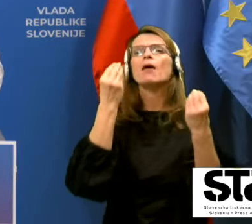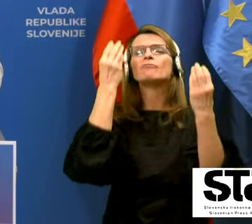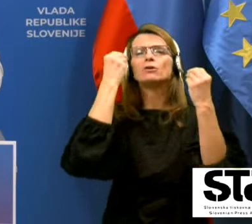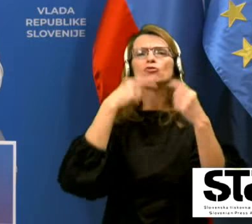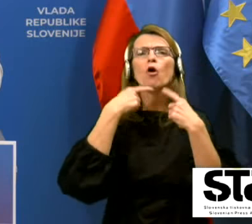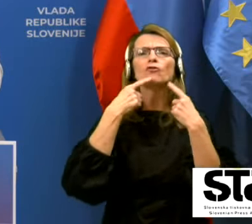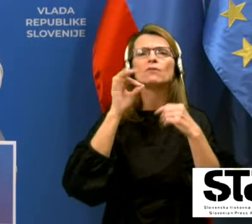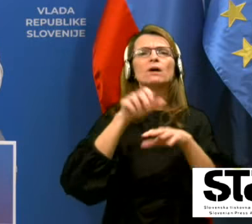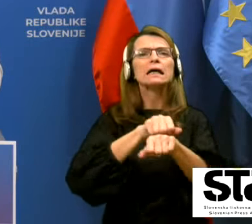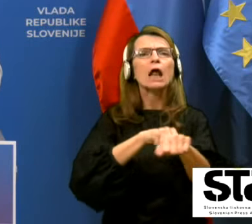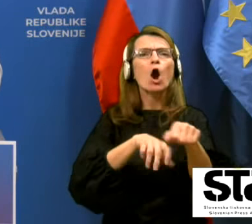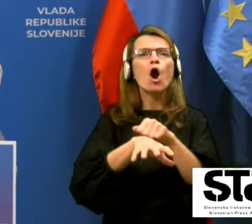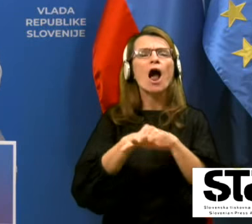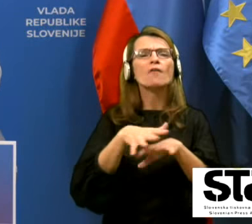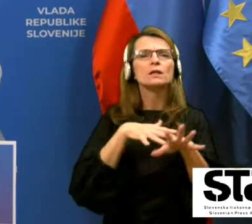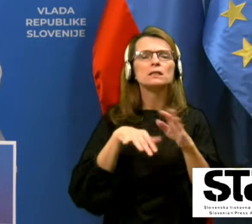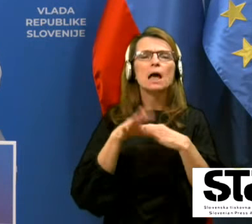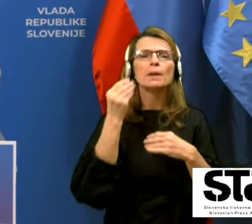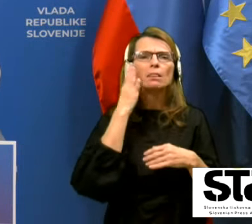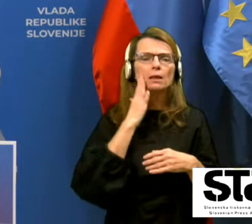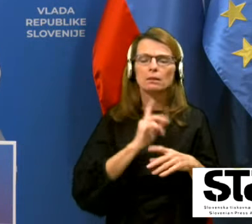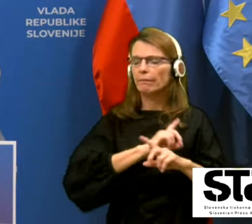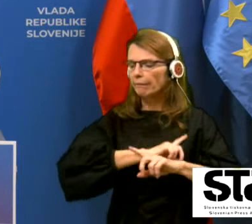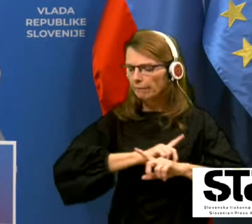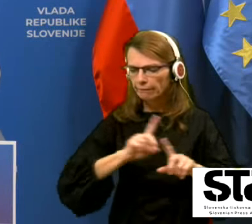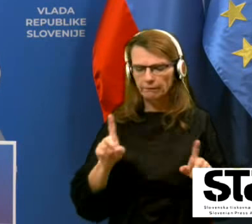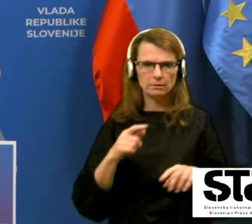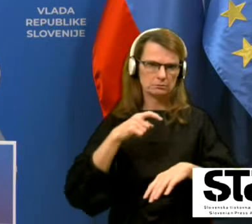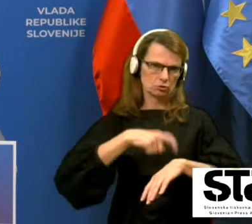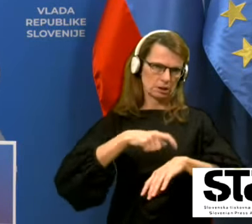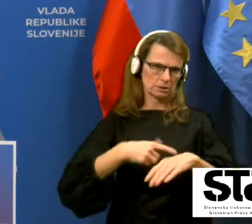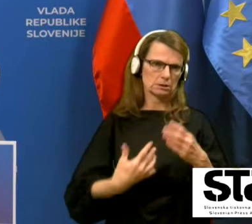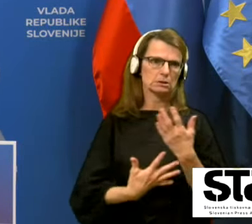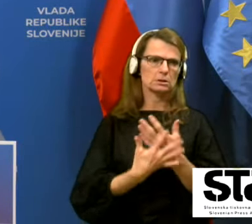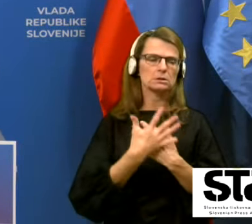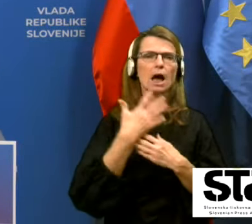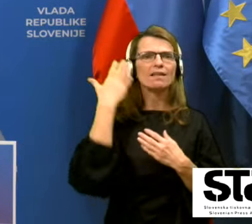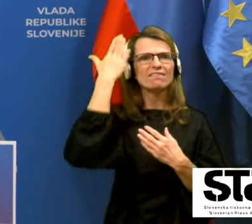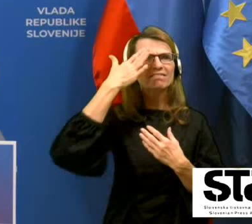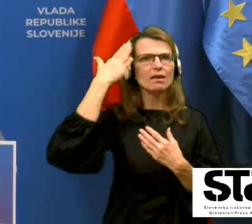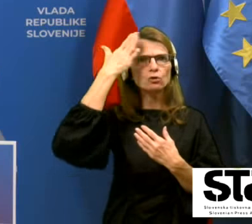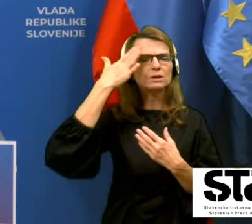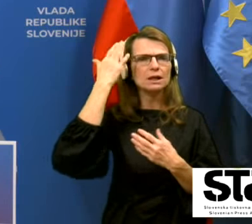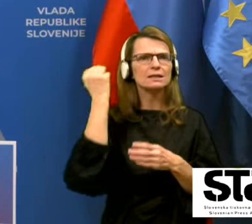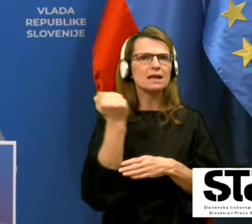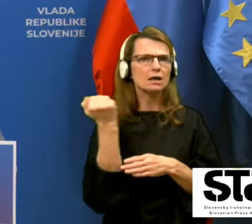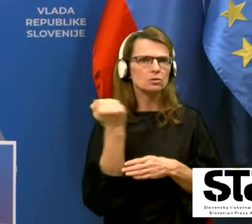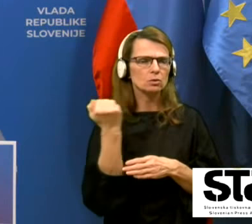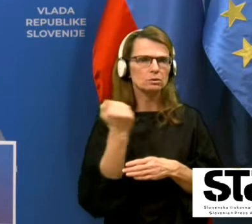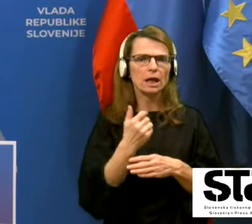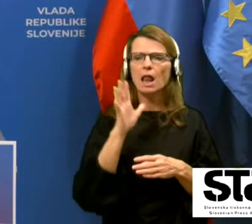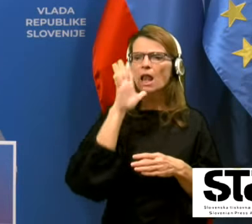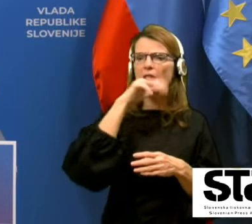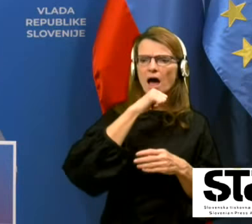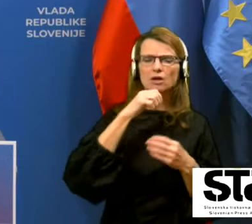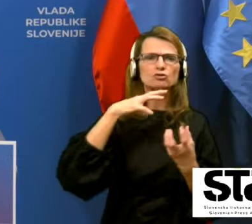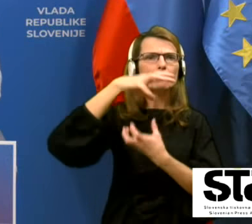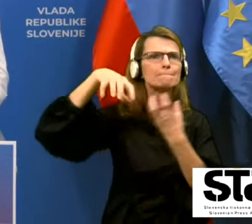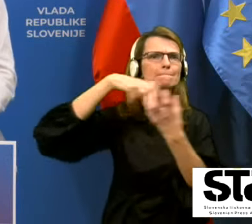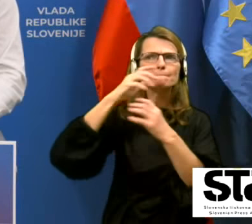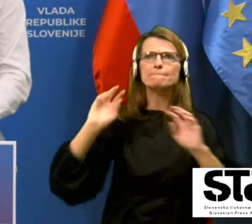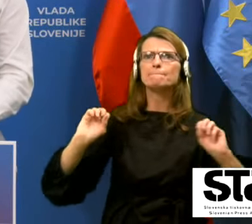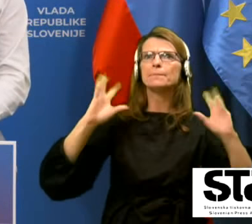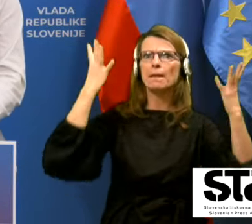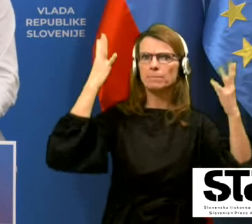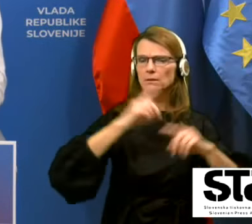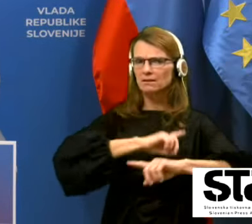ni sedaj trenutek za teorije, za rote, za lažne preplake. Trenutno se je zaodločiti racionalnost podatki, ki